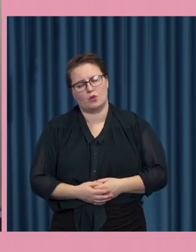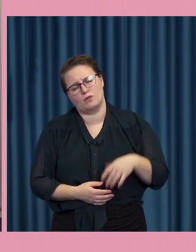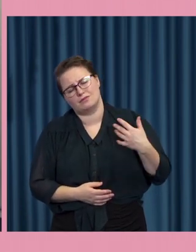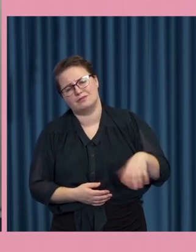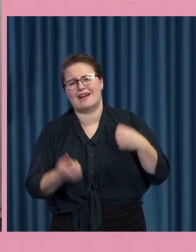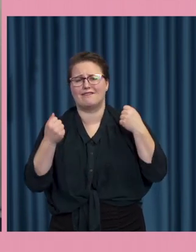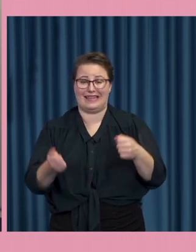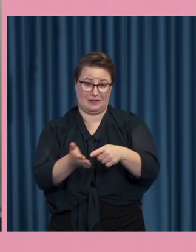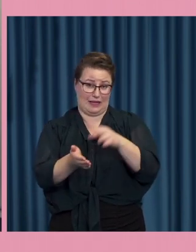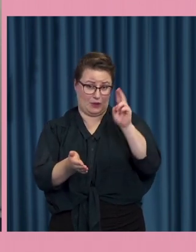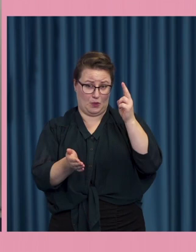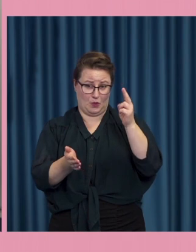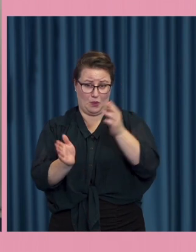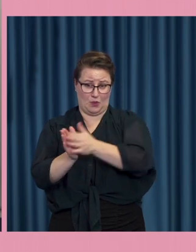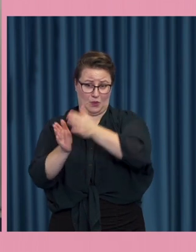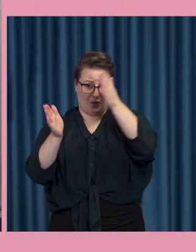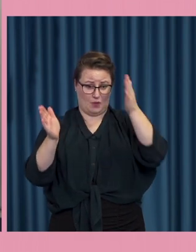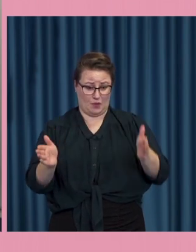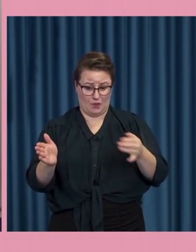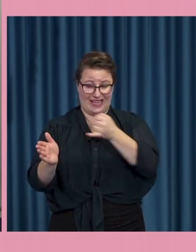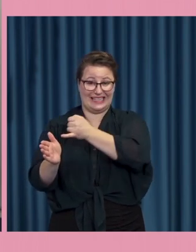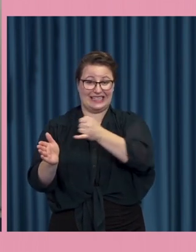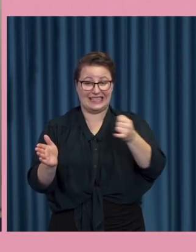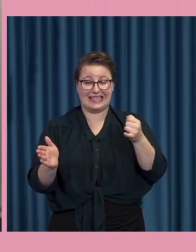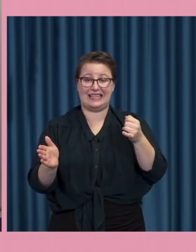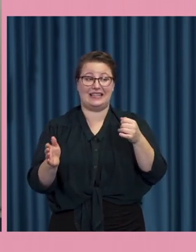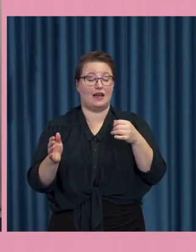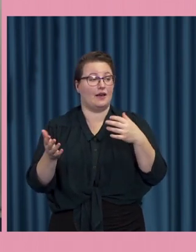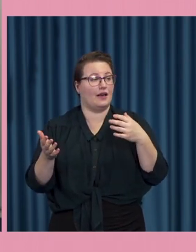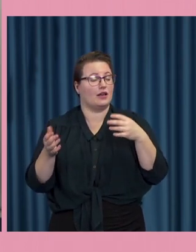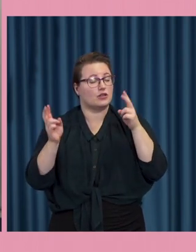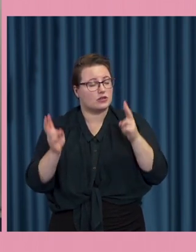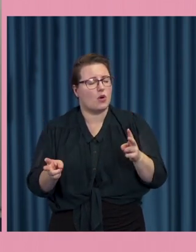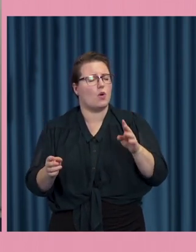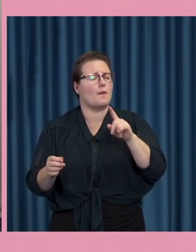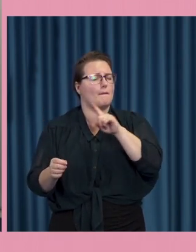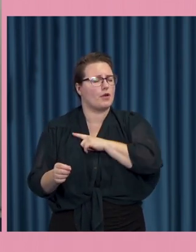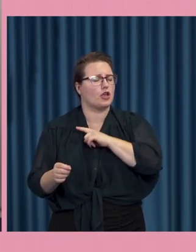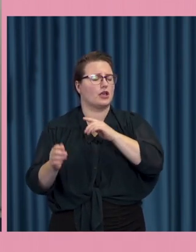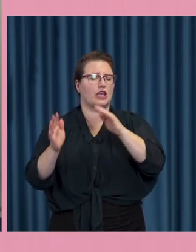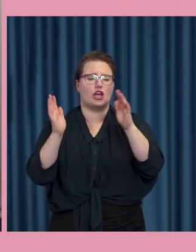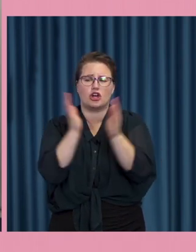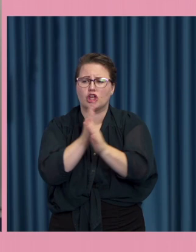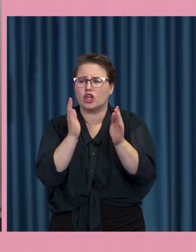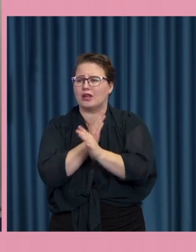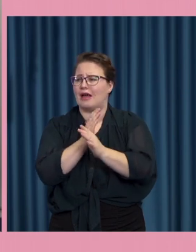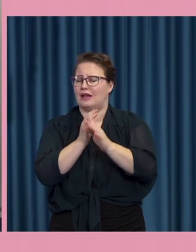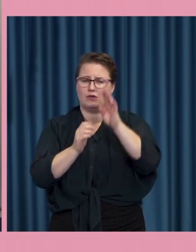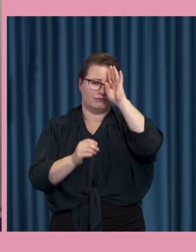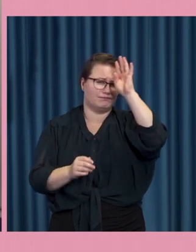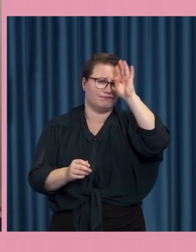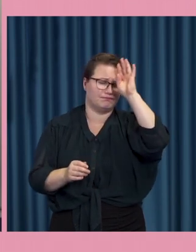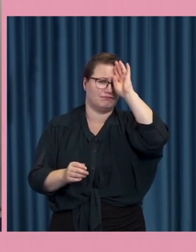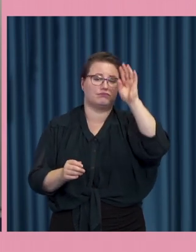i dessa dagar då det sprids så mycket rykten och annat som är helt felaktigt